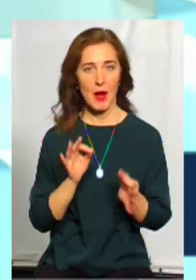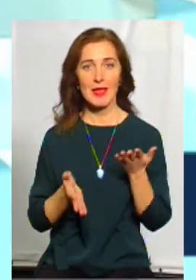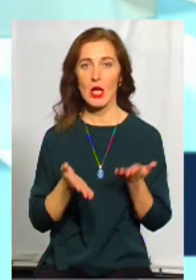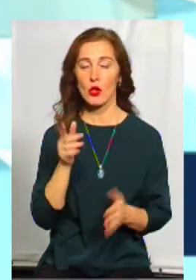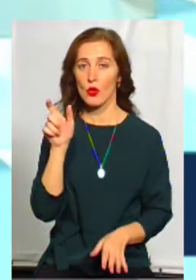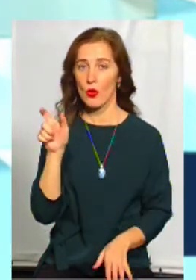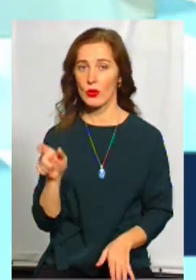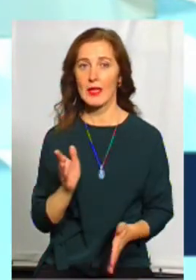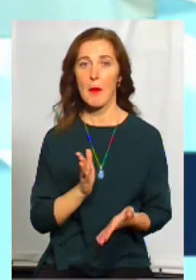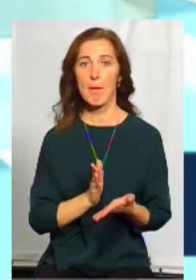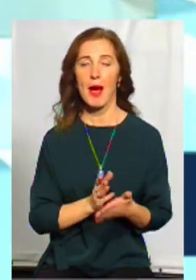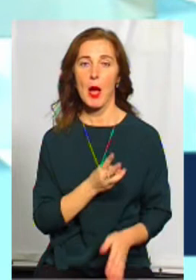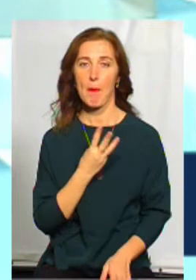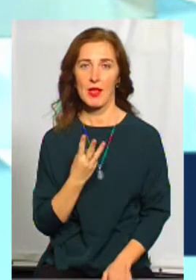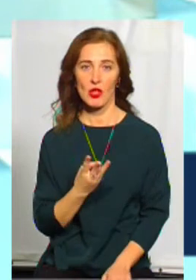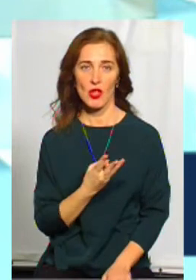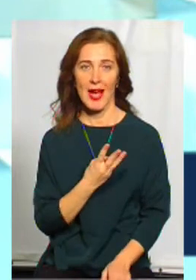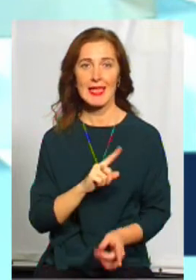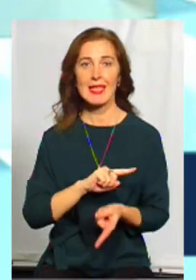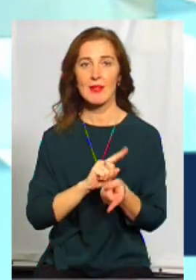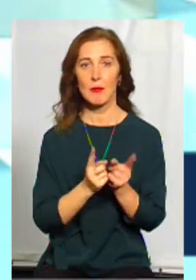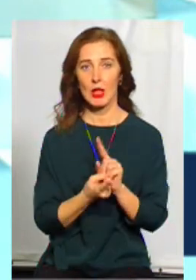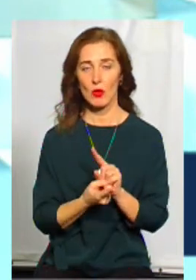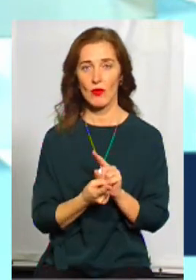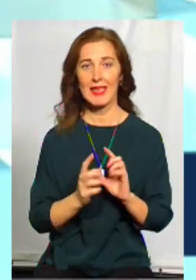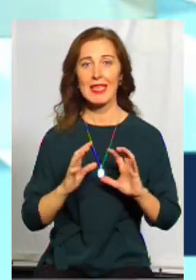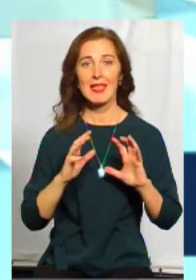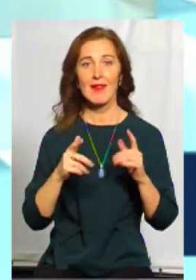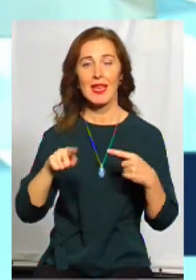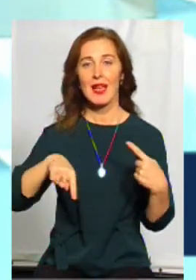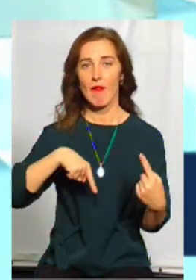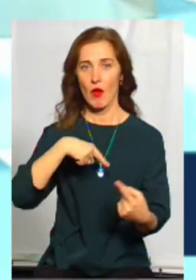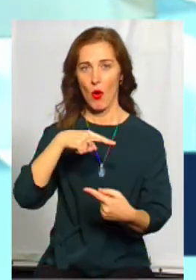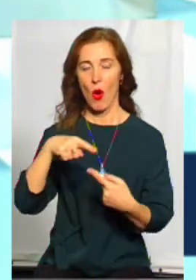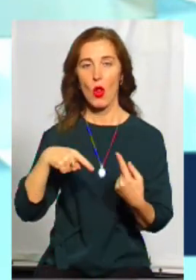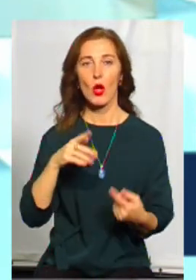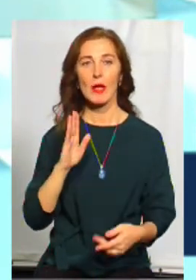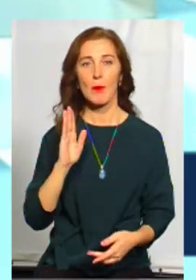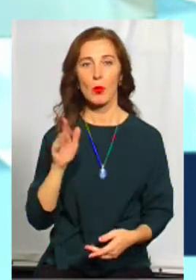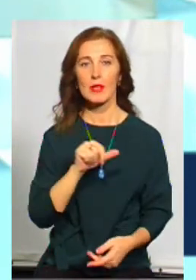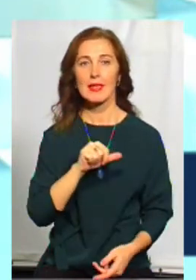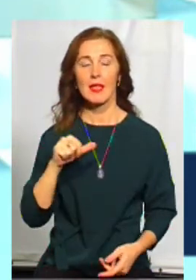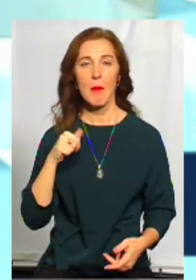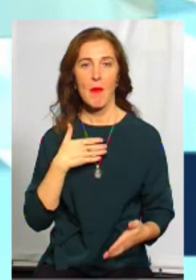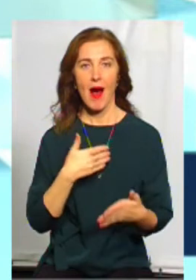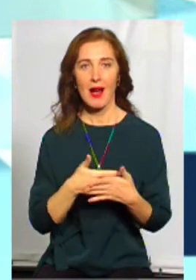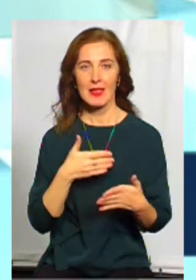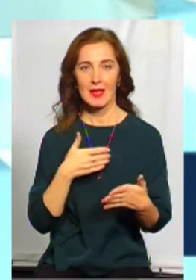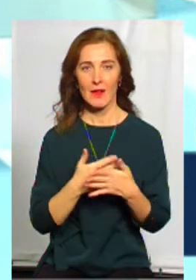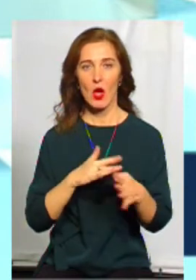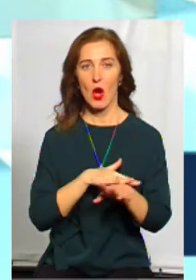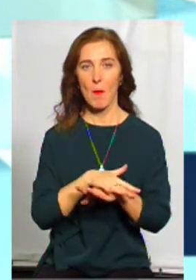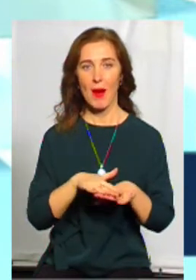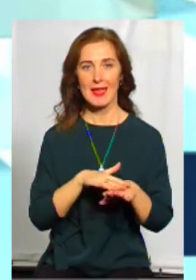людина має бажання змінювати світ навколо і бути саме активною в